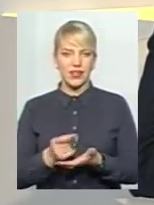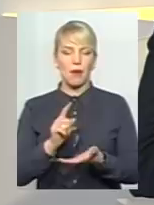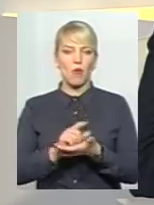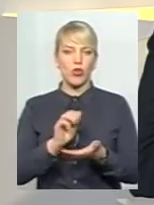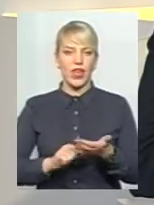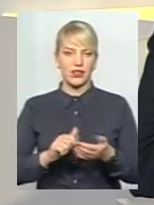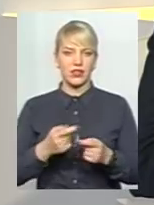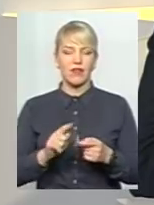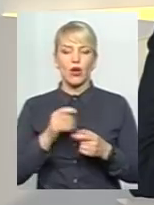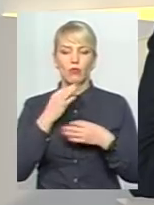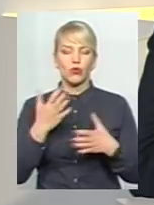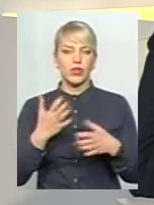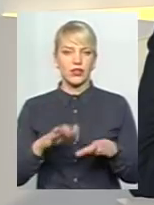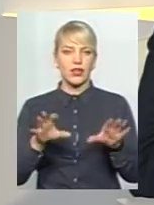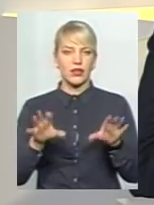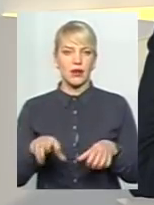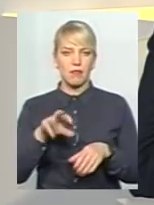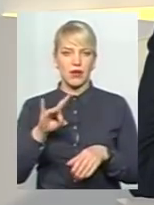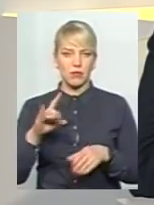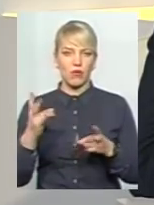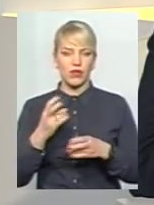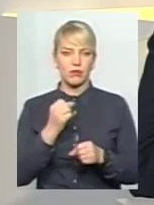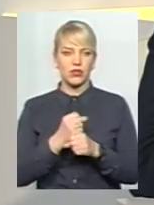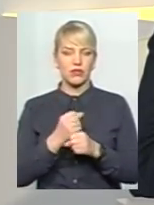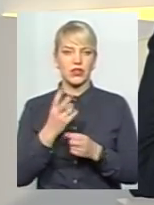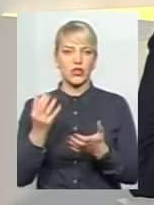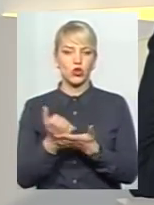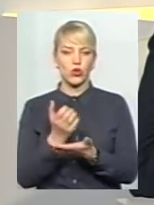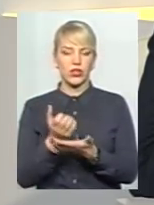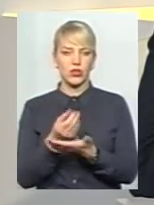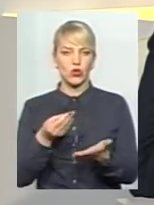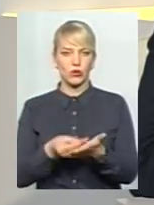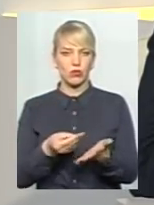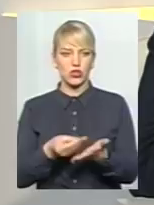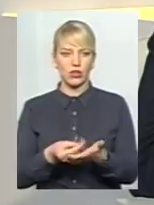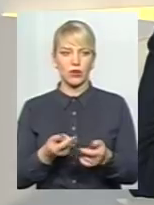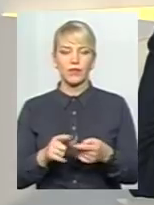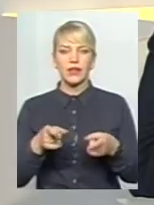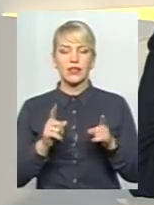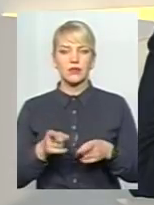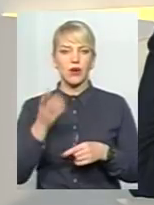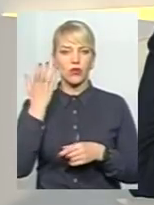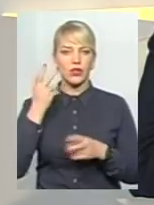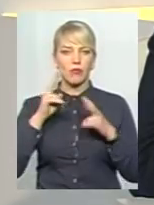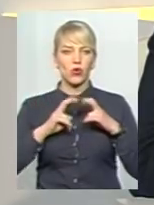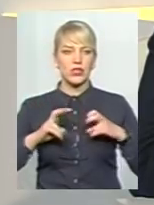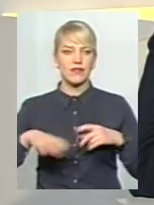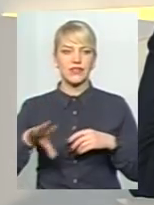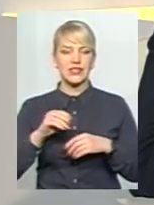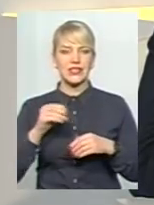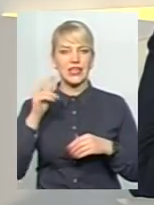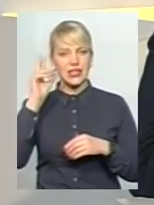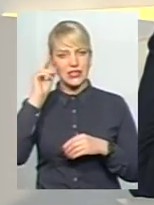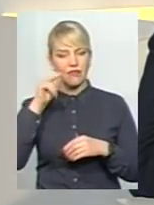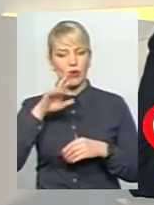голова, посадовець, він зобов'язаний активно працювати над дохідною частиною бюджету. Насправді, коли проаналізувати усі цифри по